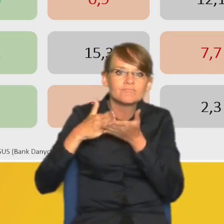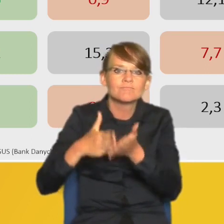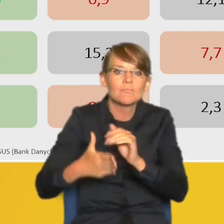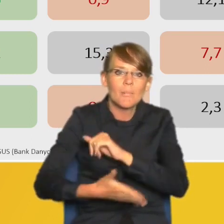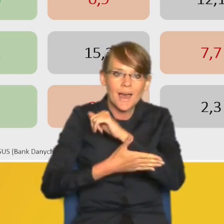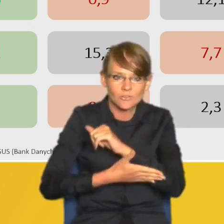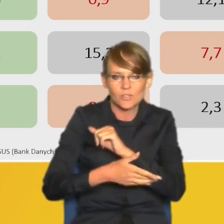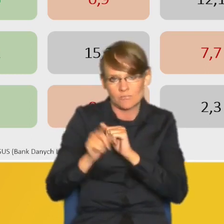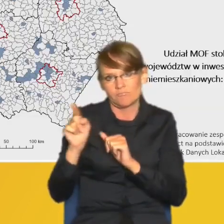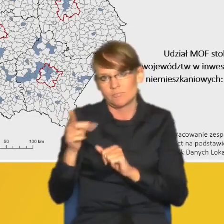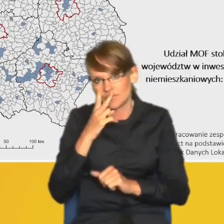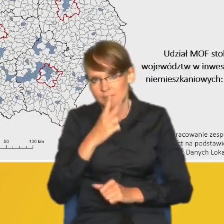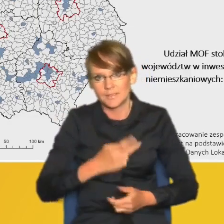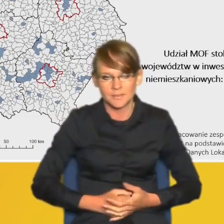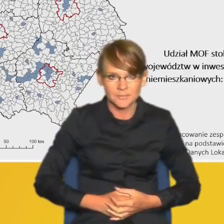właśnie te obszary.